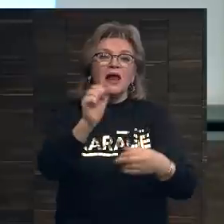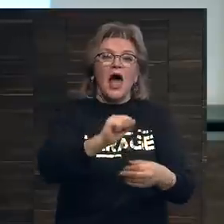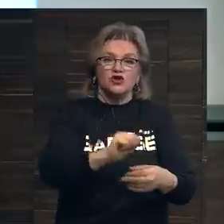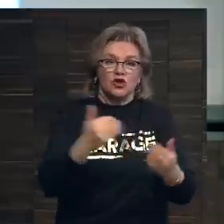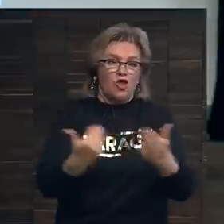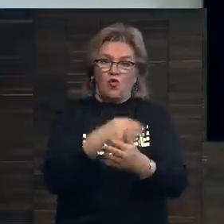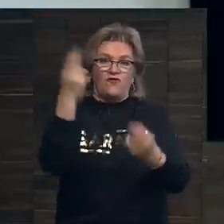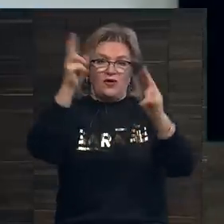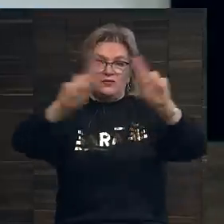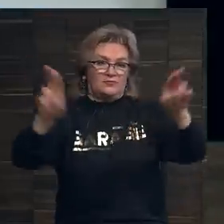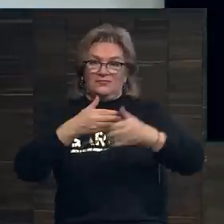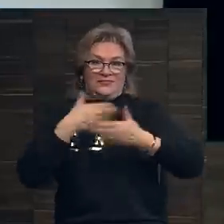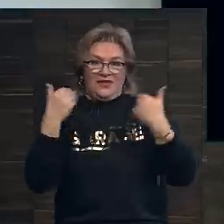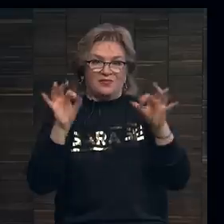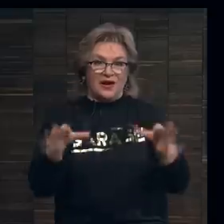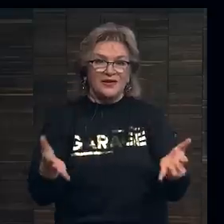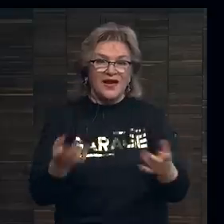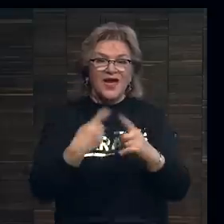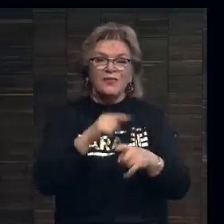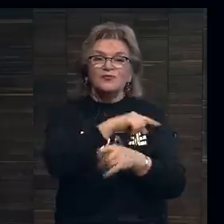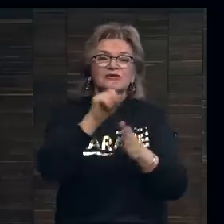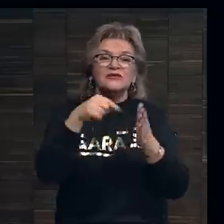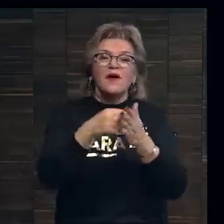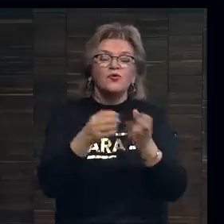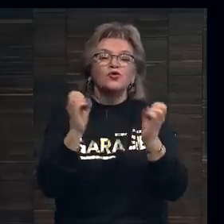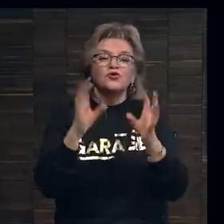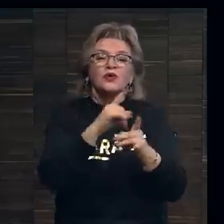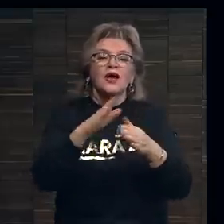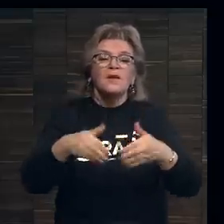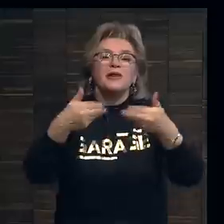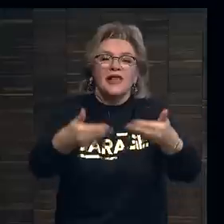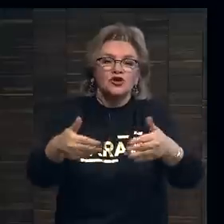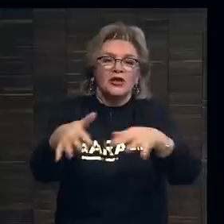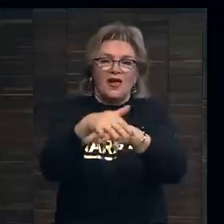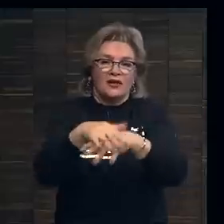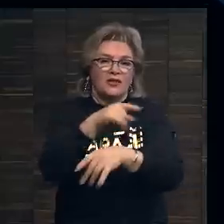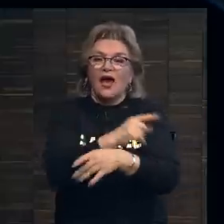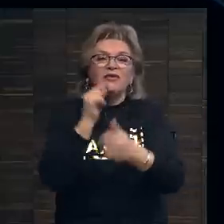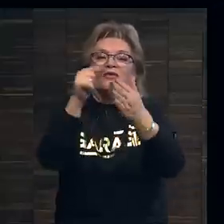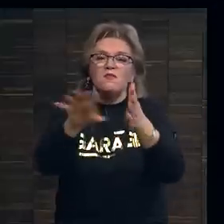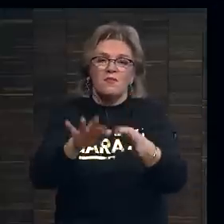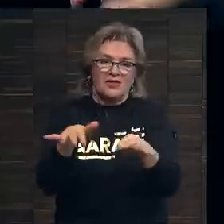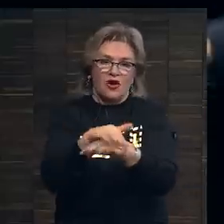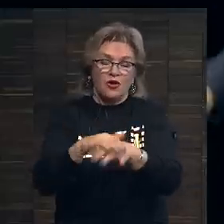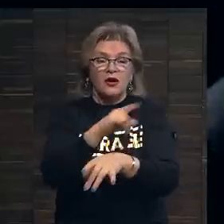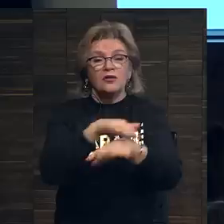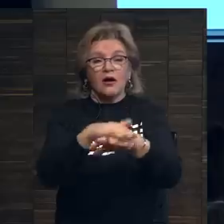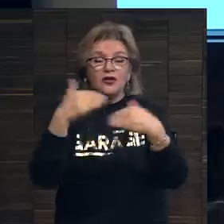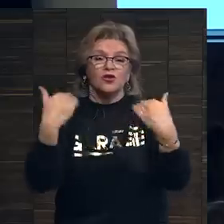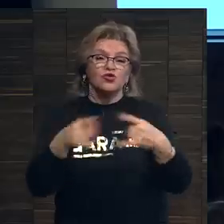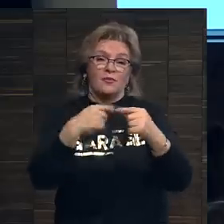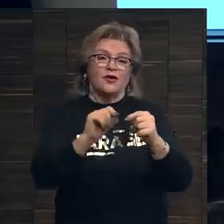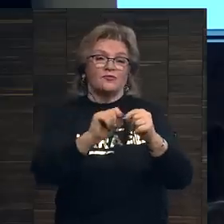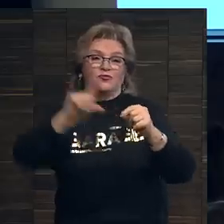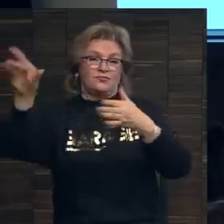работы не создает. Так что здесь вопрос в предложении на рынке. Они не попадают на рынок, и этот рынок поэтому не